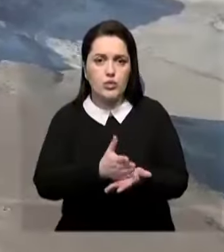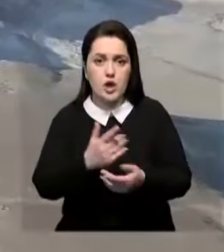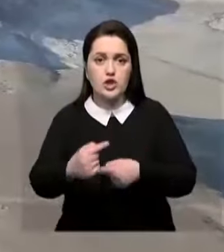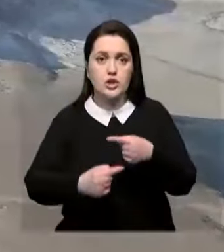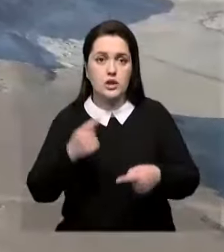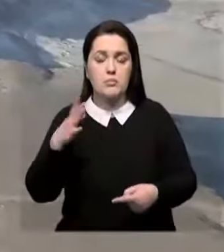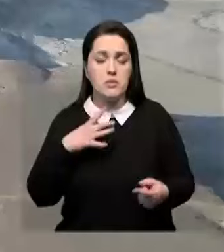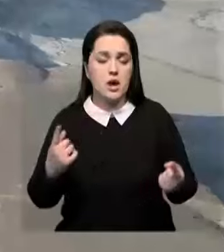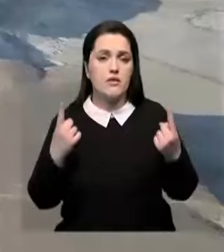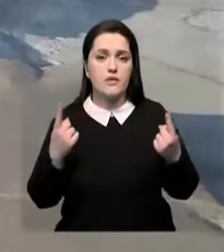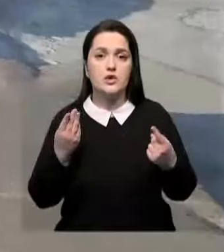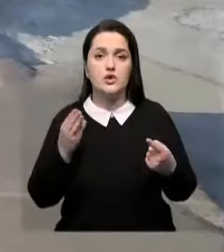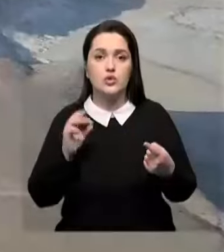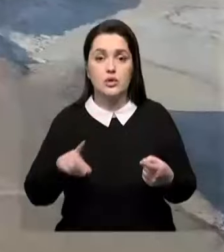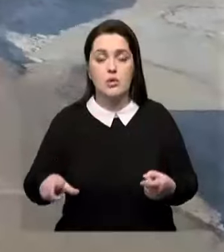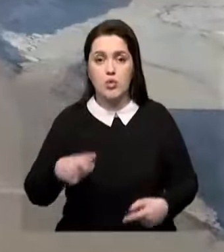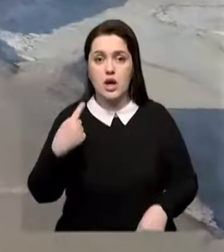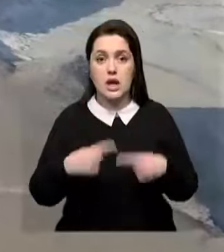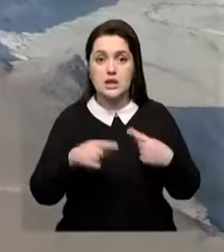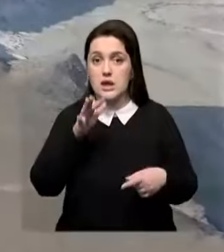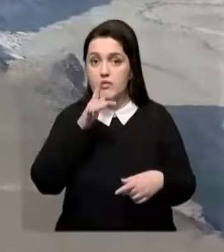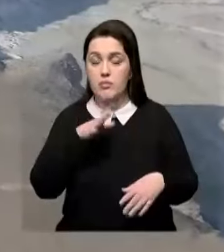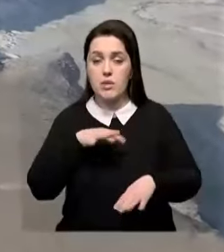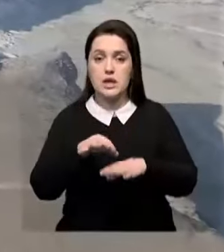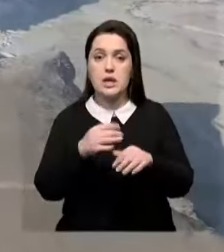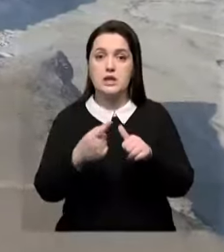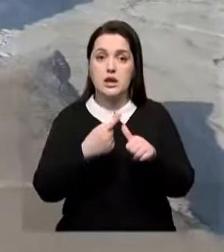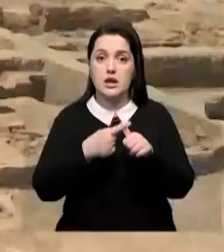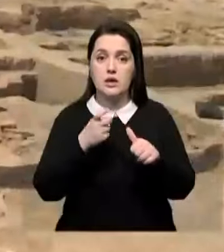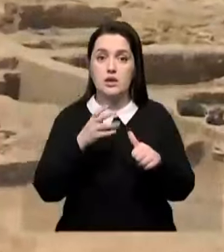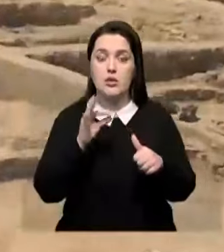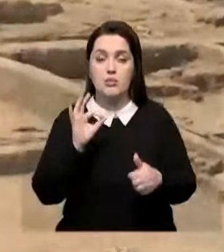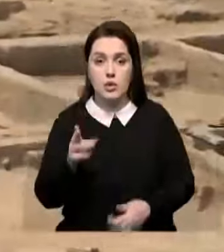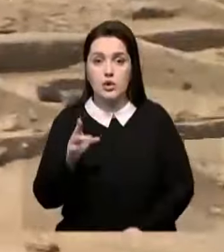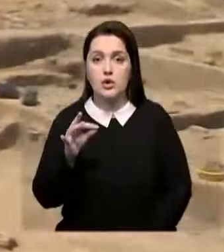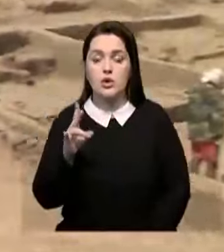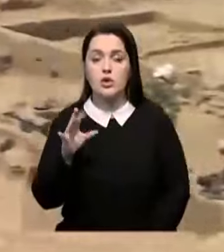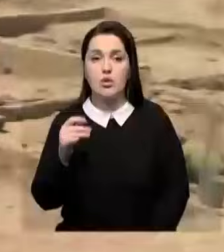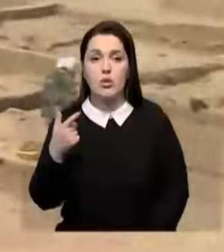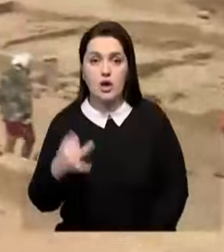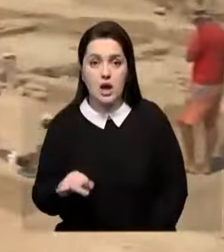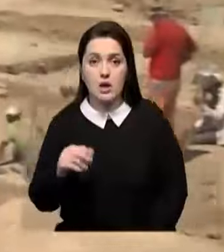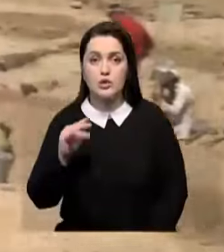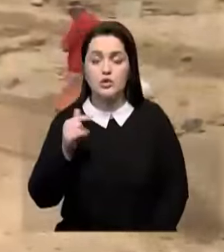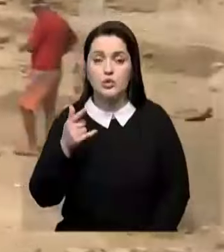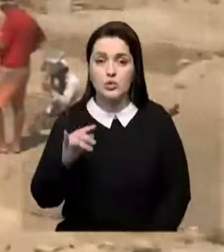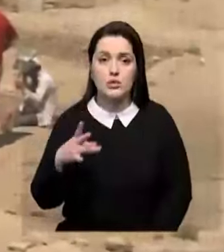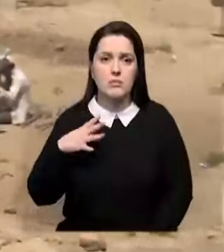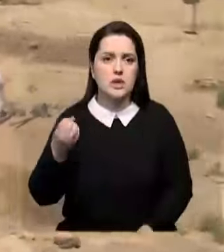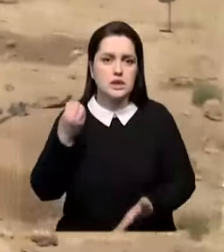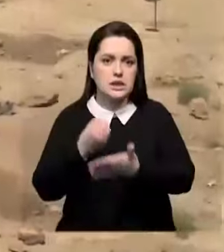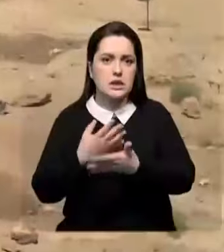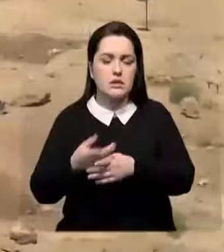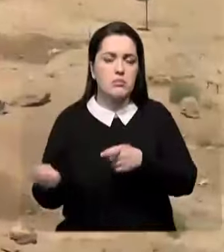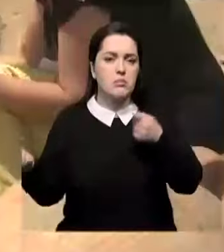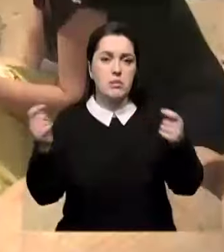проходил Великий Шелковый путь. В разные времена он носил названия Хлопковая, Ногайская и даже Чугунная дорога. Караваны везли ценные товары и